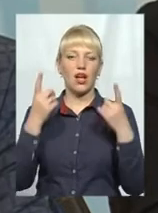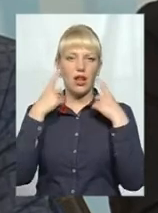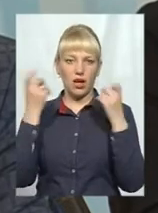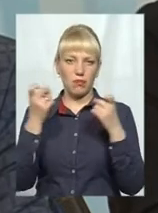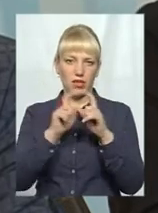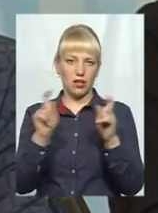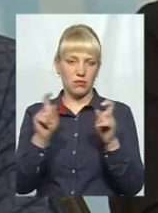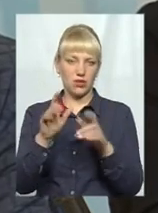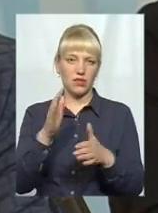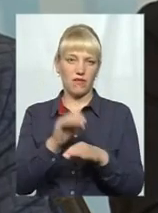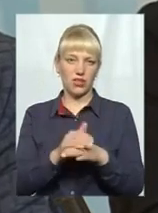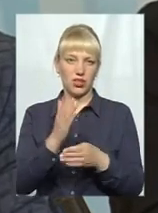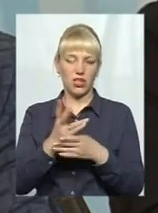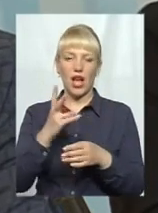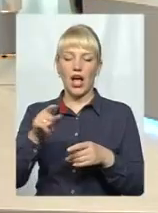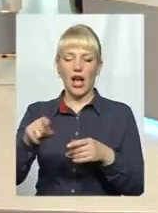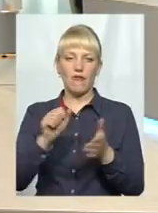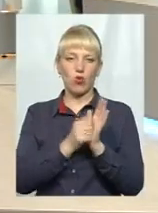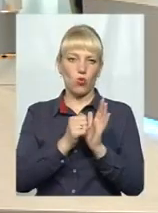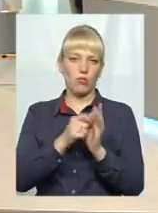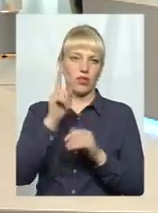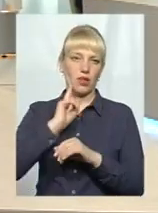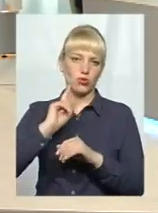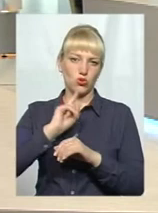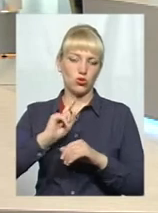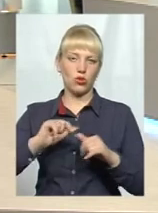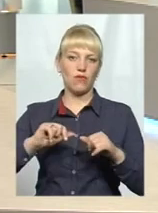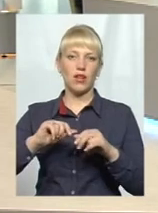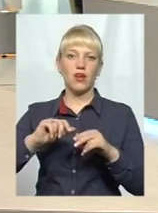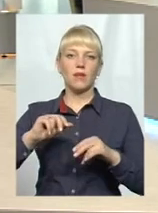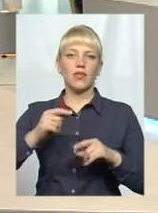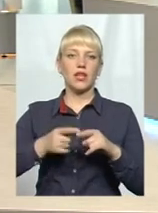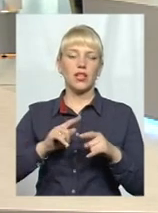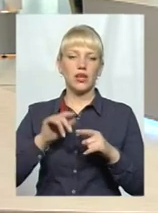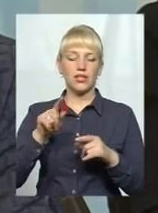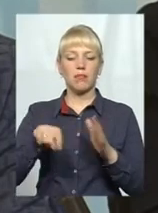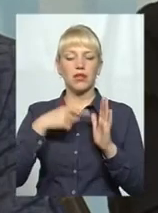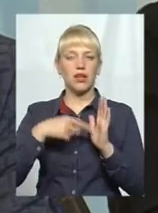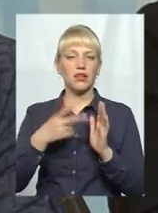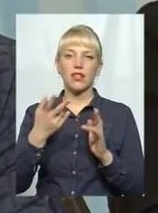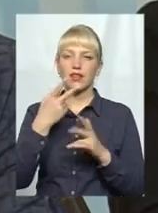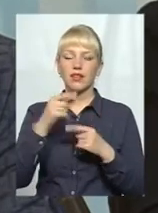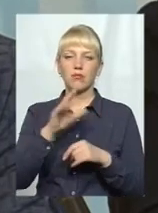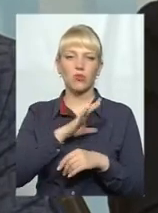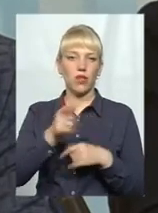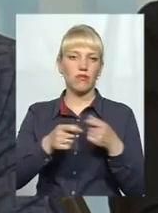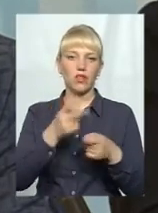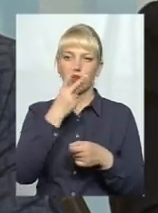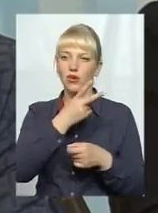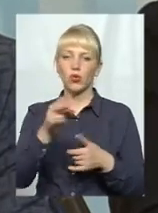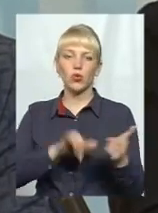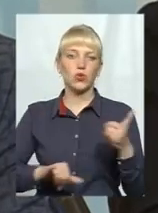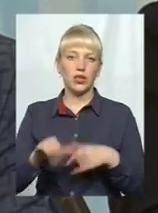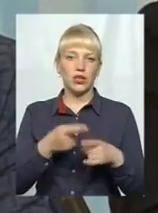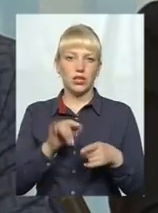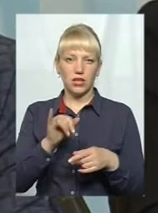магазин, фактично, є, а не тимчасова споруда. І це теж є питання, на що дивилася попередня влада, і чому цей процес